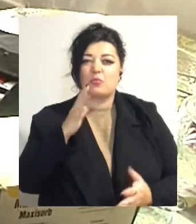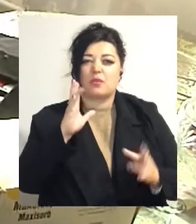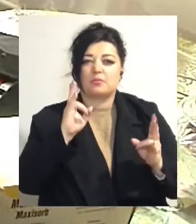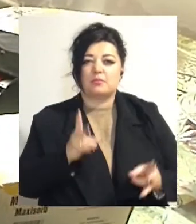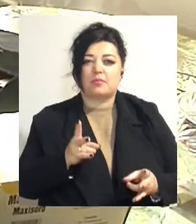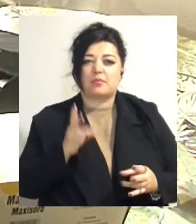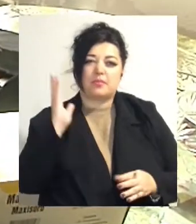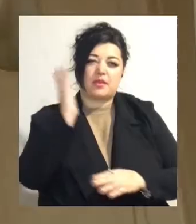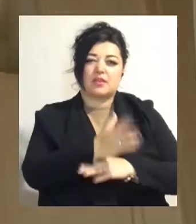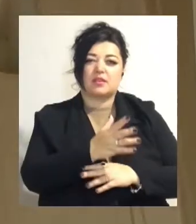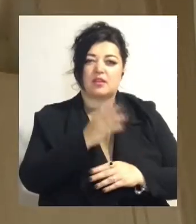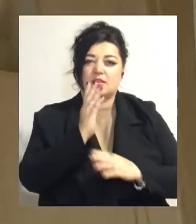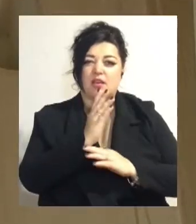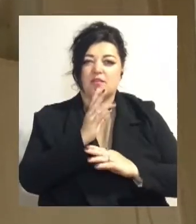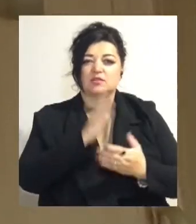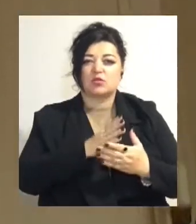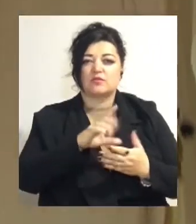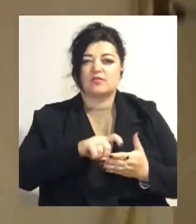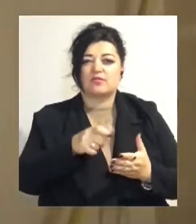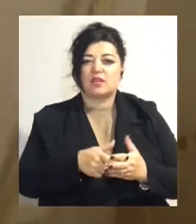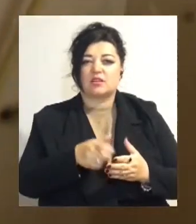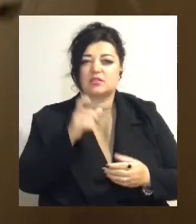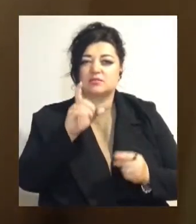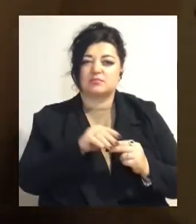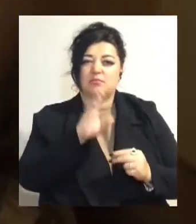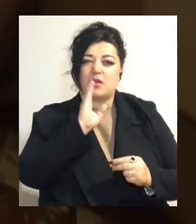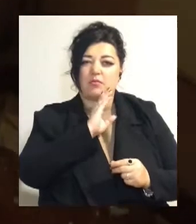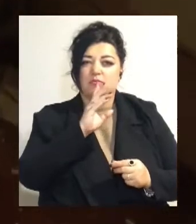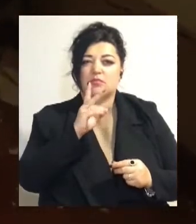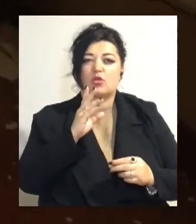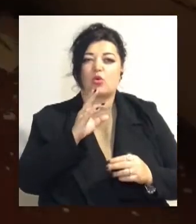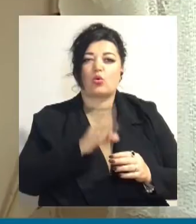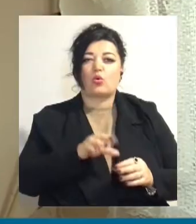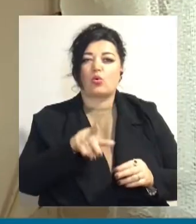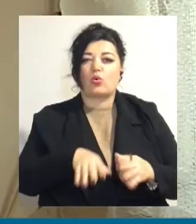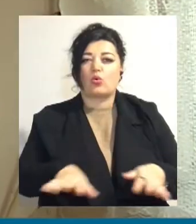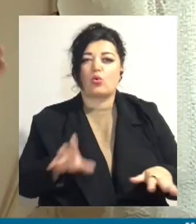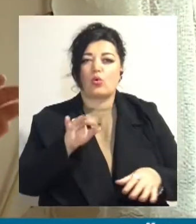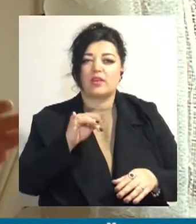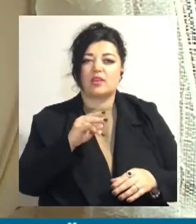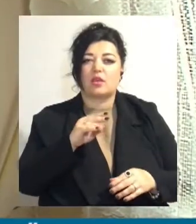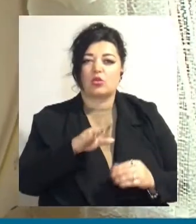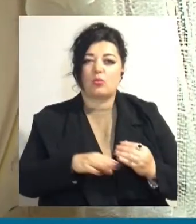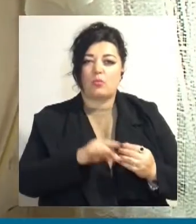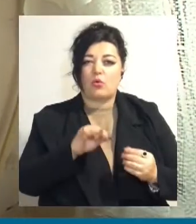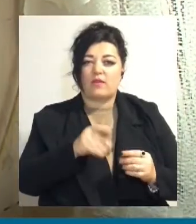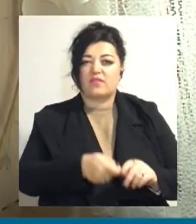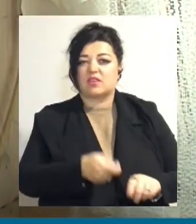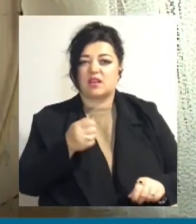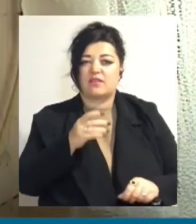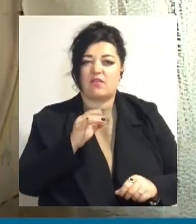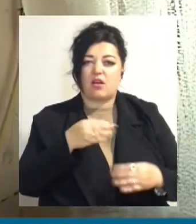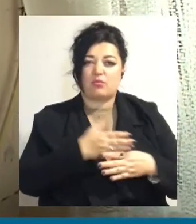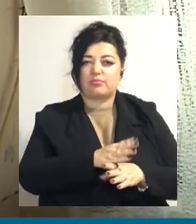квартирі разом зі своїм 7-річним сином і мамою. Каже, що коріння тополі підірвало їй підлогу. Стіна уїхала на пів метра вперед.